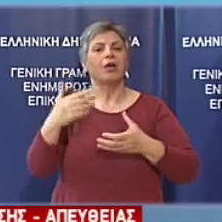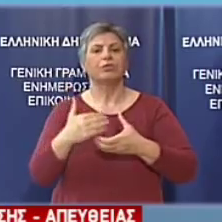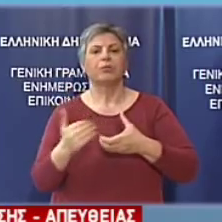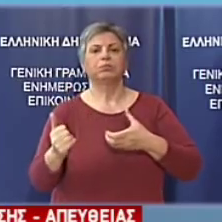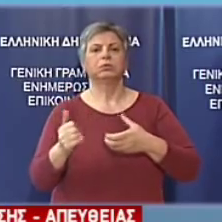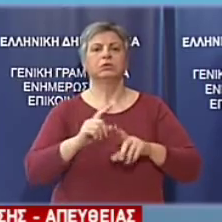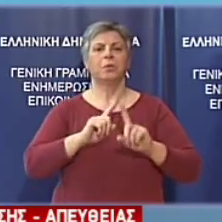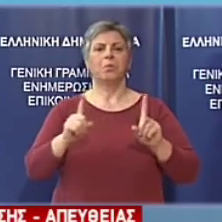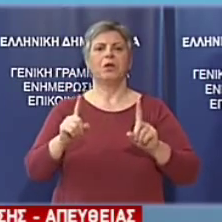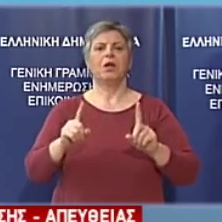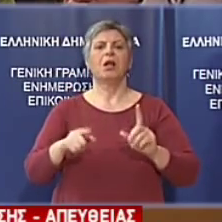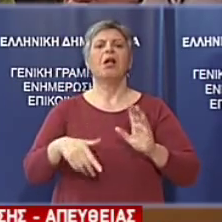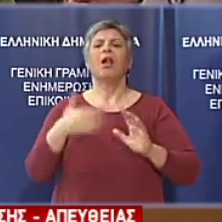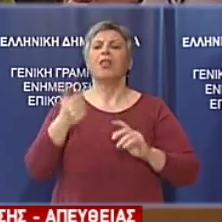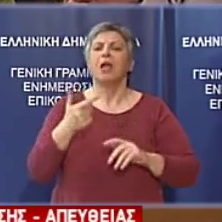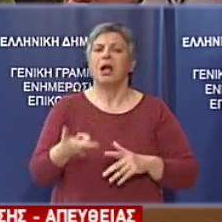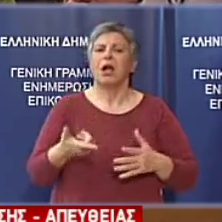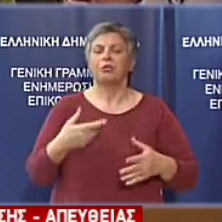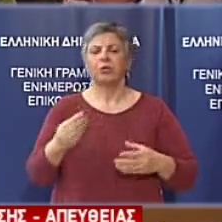όπως το κλίσιμο των συνόρων.